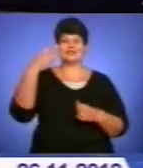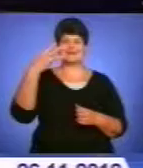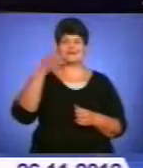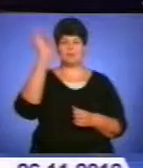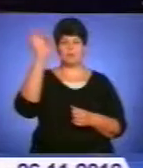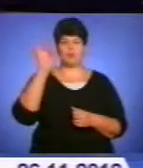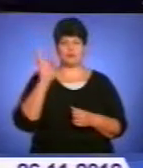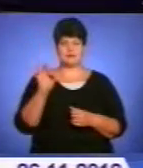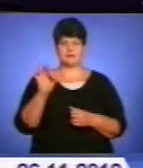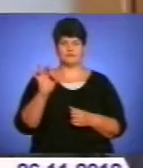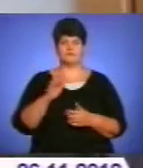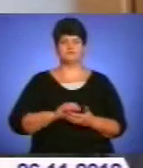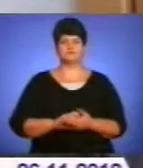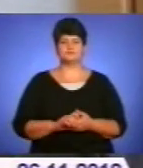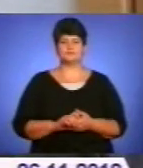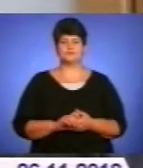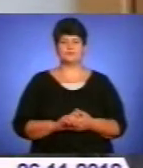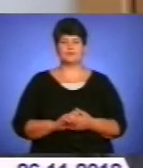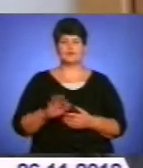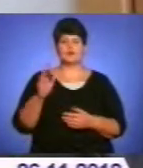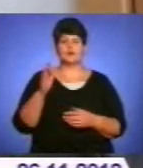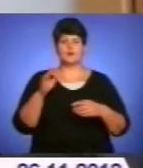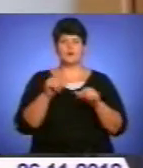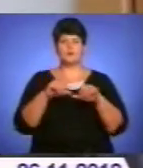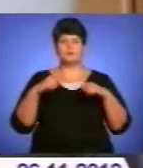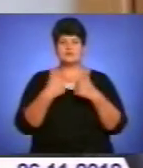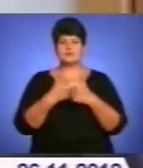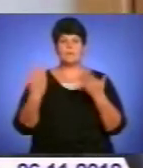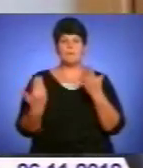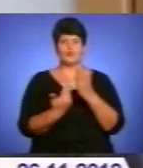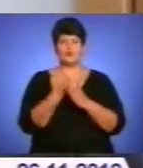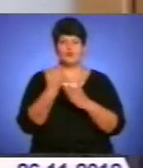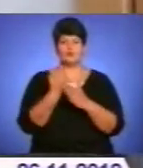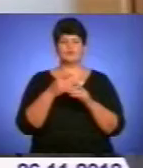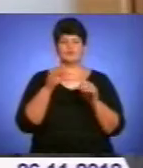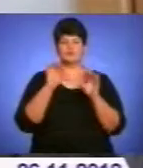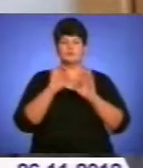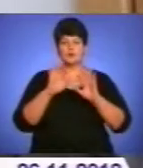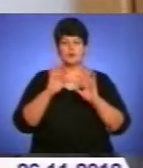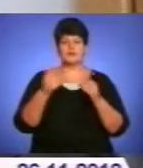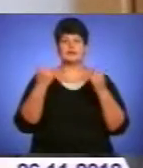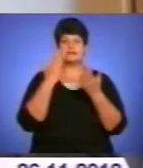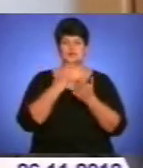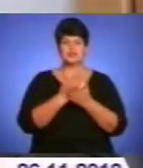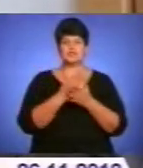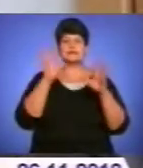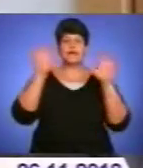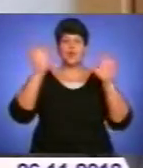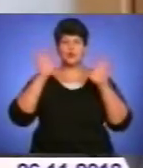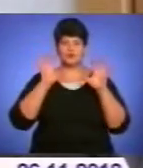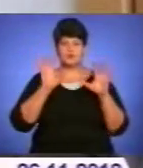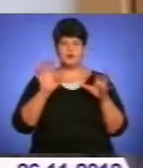Деталі у сюжеті. Національна комісія по-новому розтлумачила існуюче законодавство і